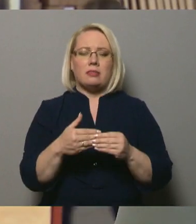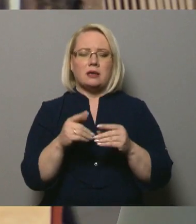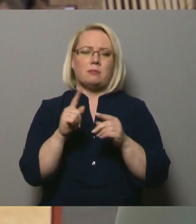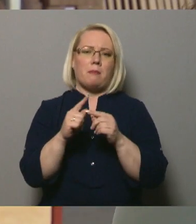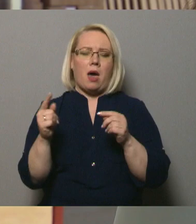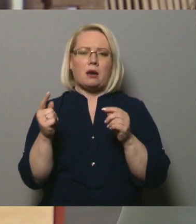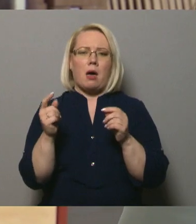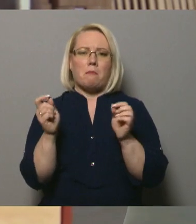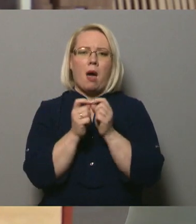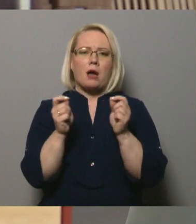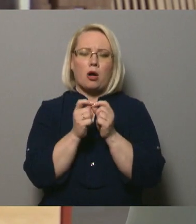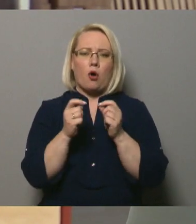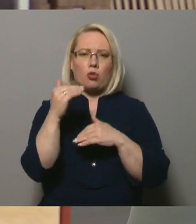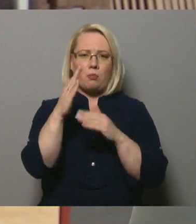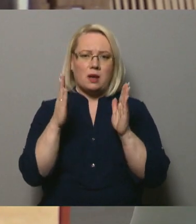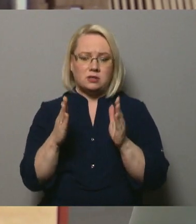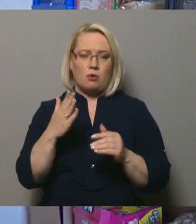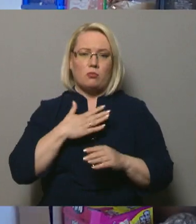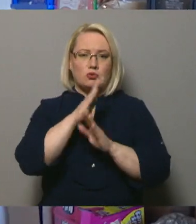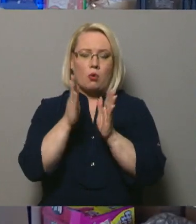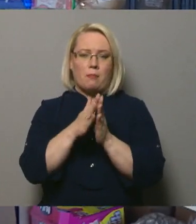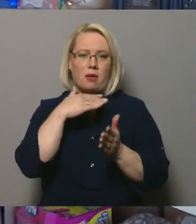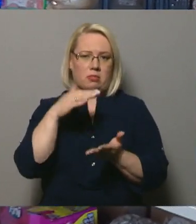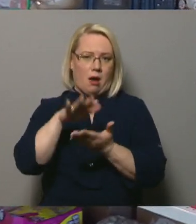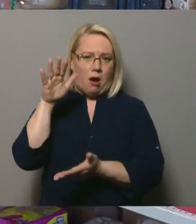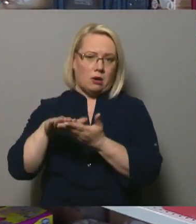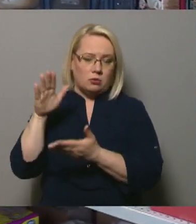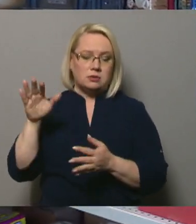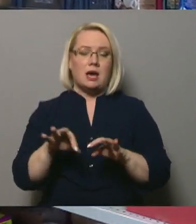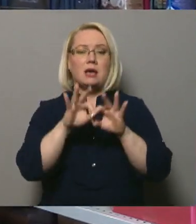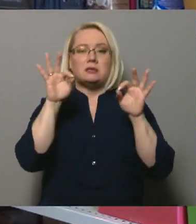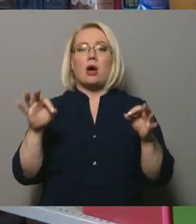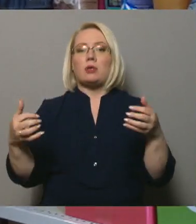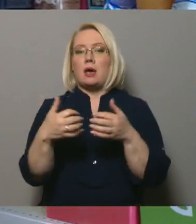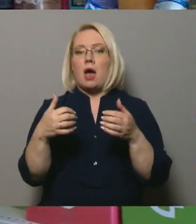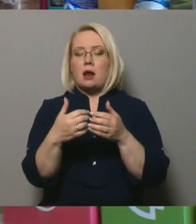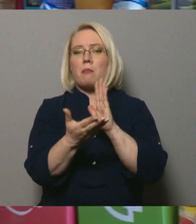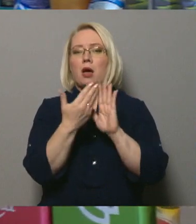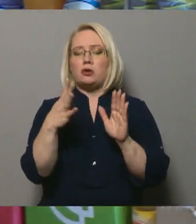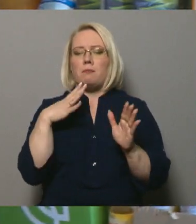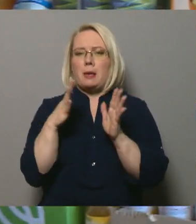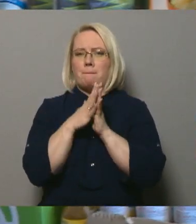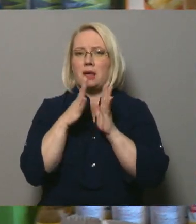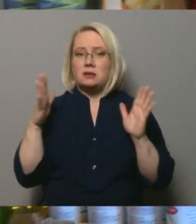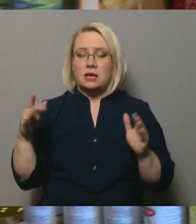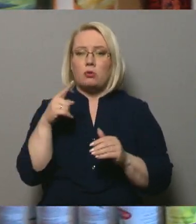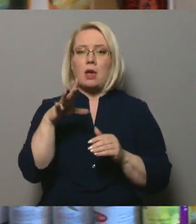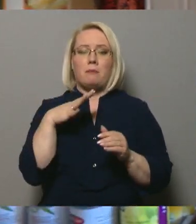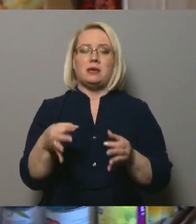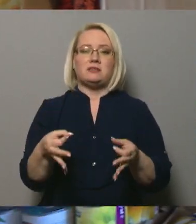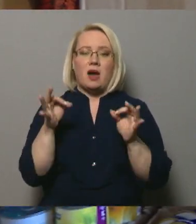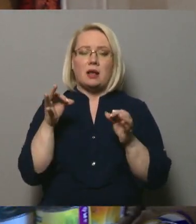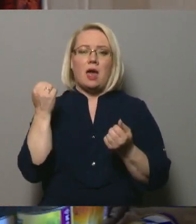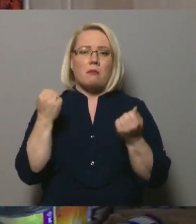paciņai, mums kopā jau ir ļoti, ļoti daudz šīs makaronu paciņas. Sākoties karam, atsaucība bijusi ļoti liela, un tā bija īpaši svarīga, lai ar